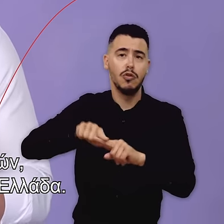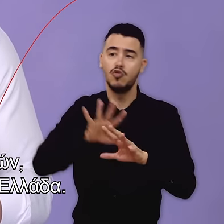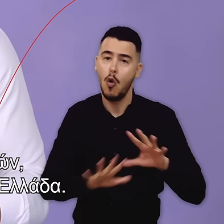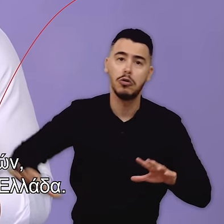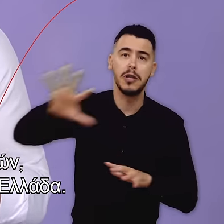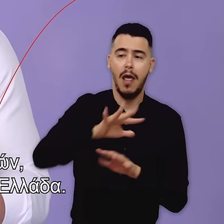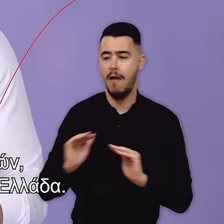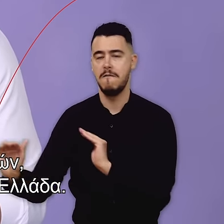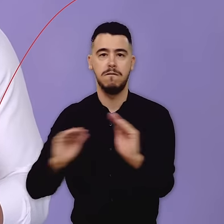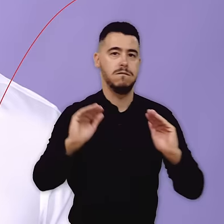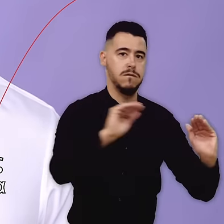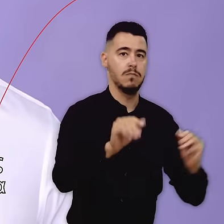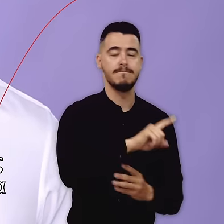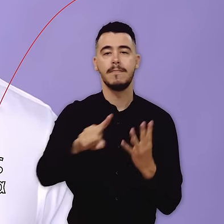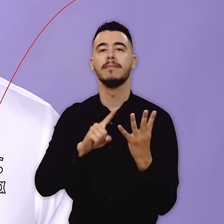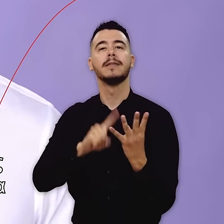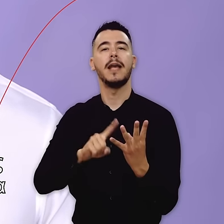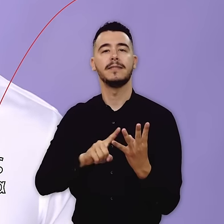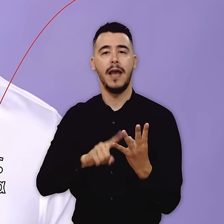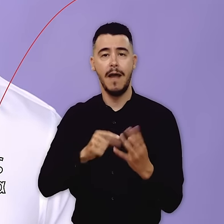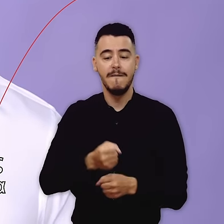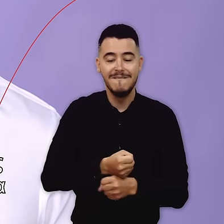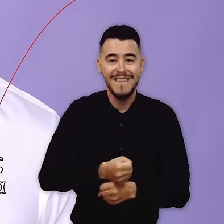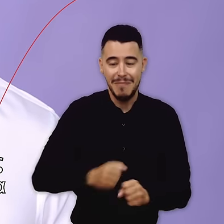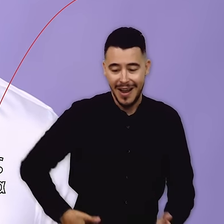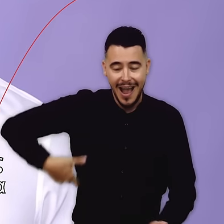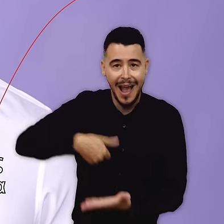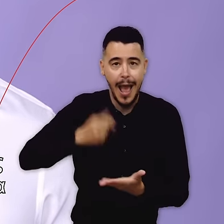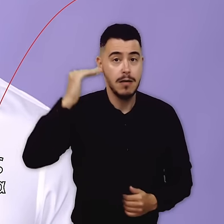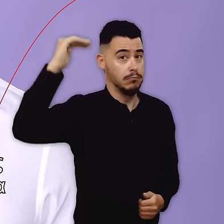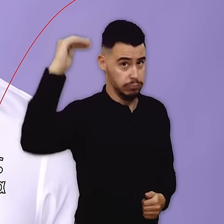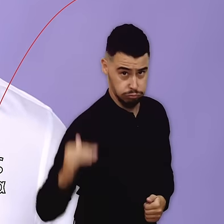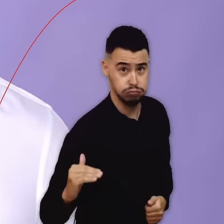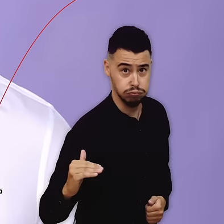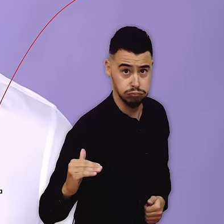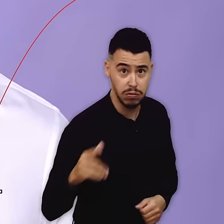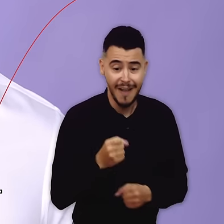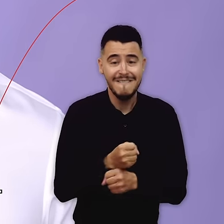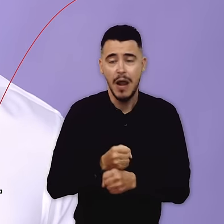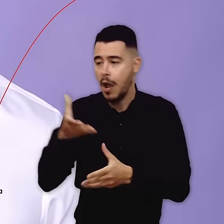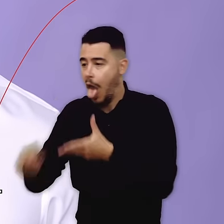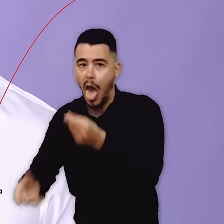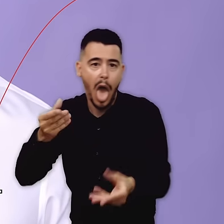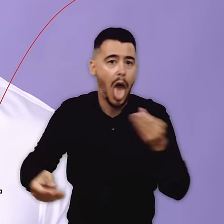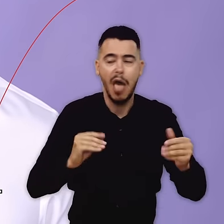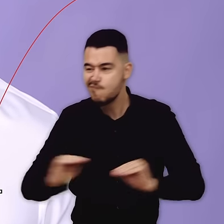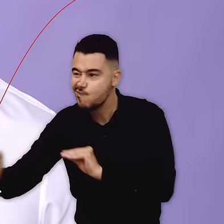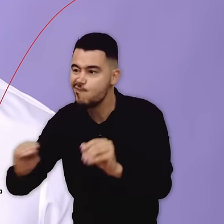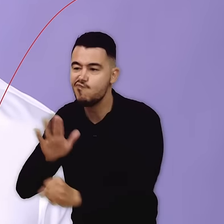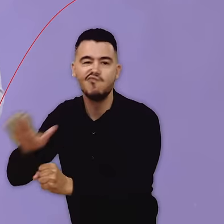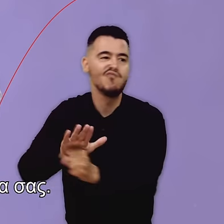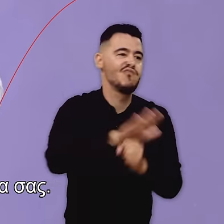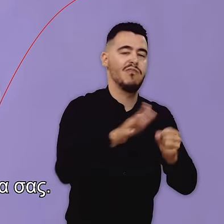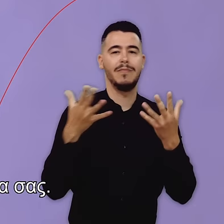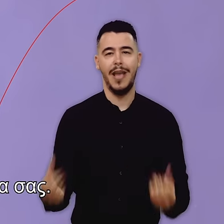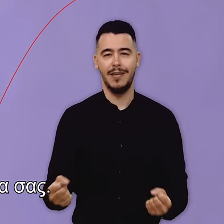υγείας πάνω από όλη την Ελλάδα. 4. Μείωσε τη συμμετοχή των ασθενών στα φάρμακα και πλήρησε πάρκια φαρμάκων στα φαρμακεία.